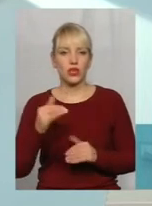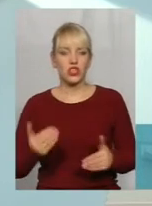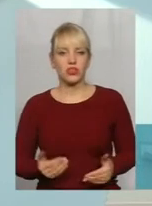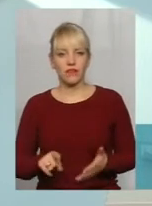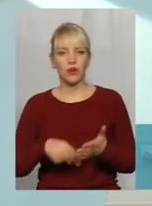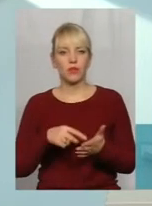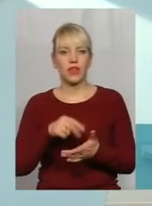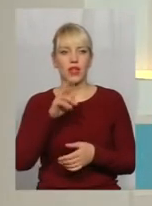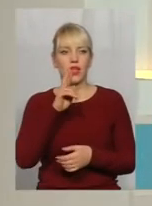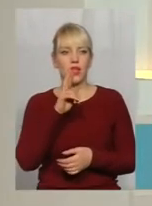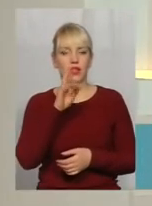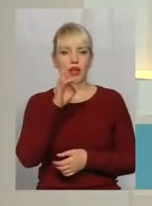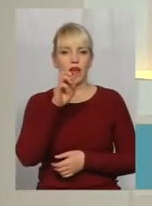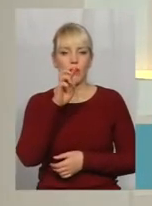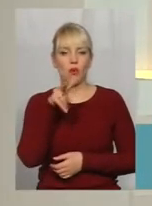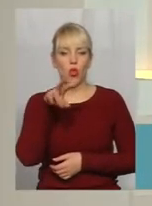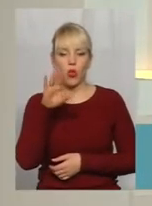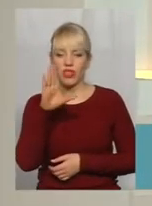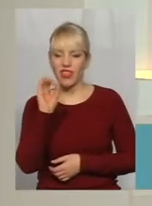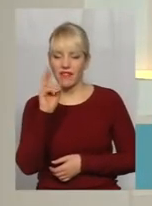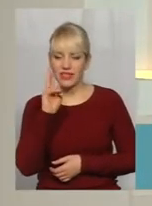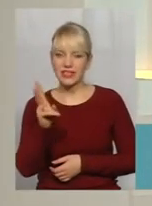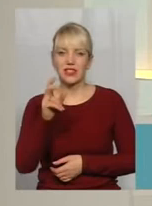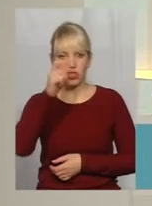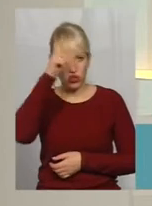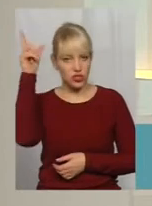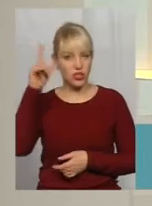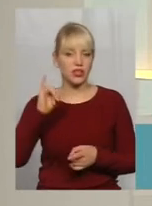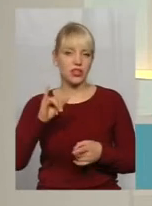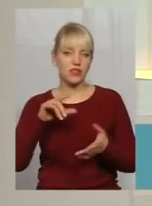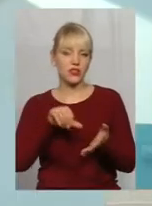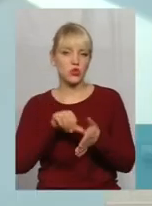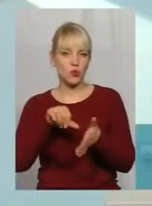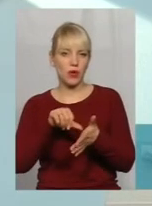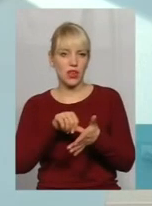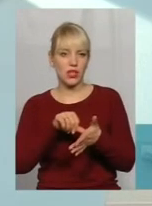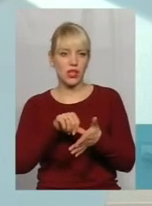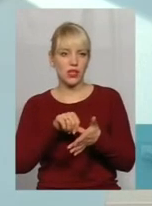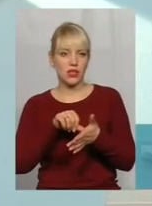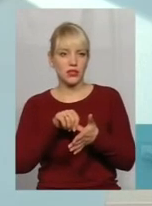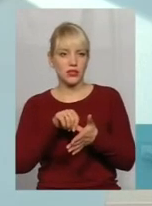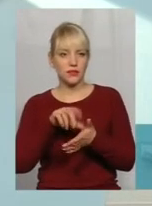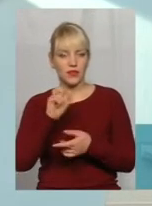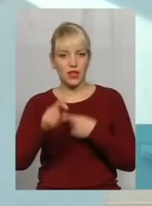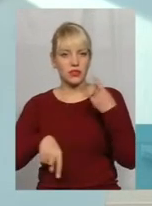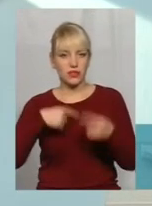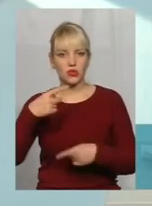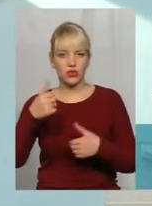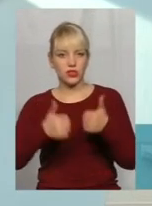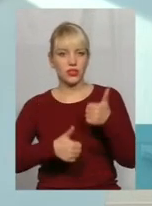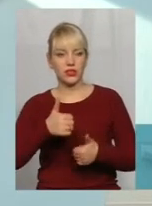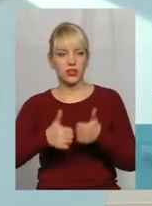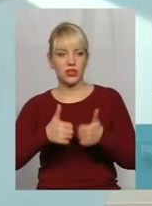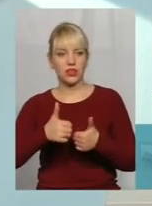Яблонєць на Днісу і в Чехії. І якраз з Бартюком вони виступали на слідуючих іграх, це Лілі